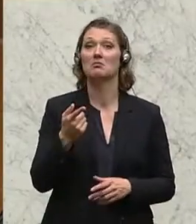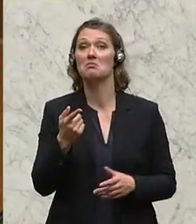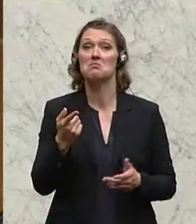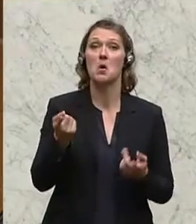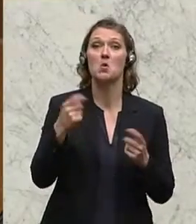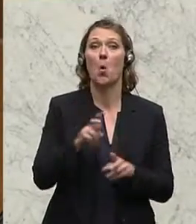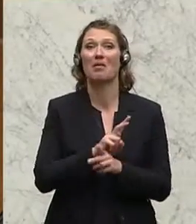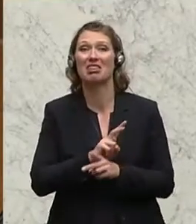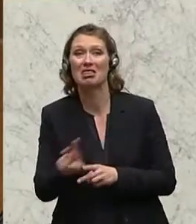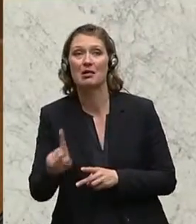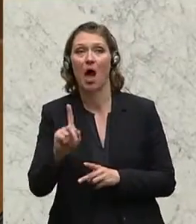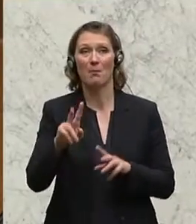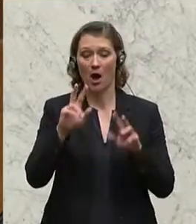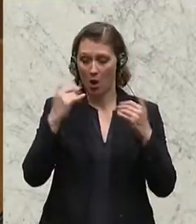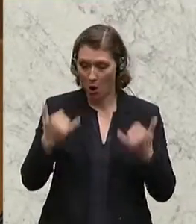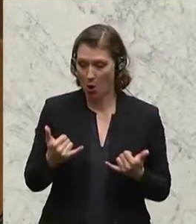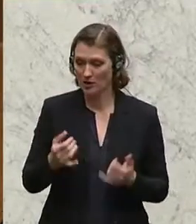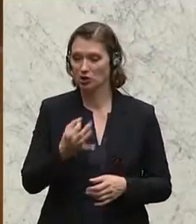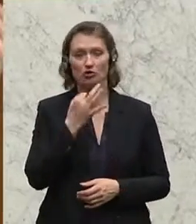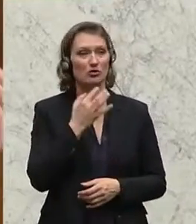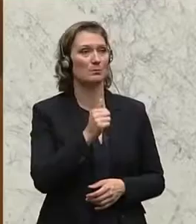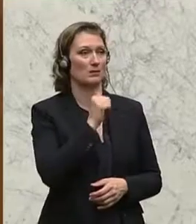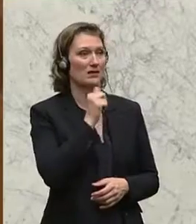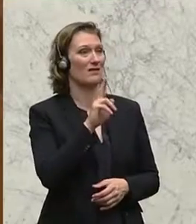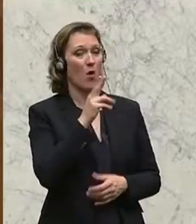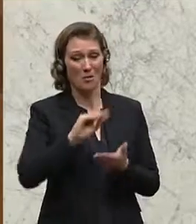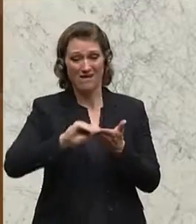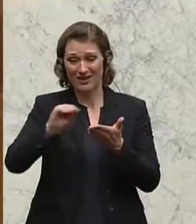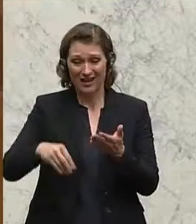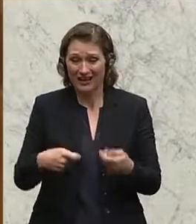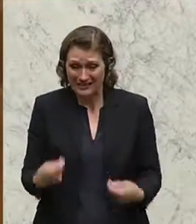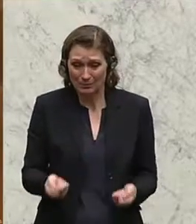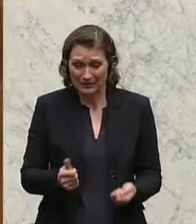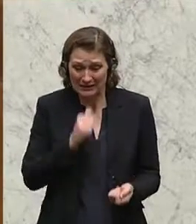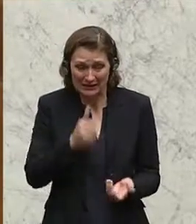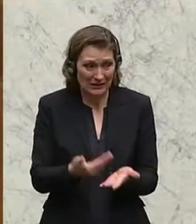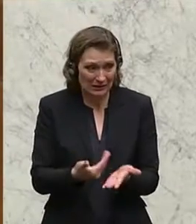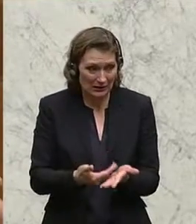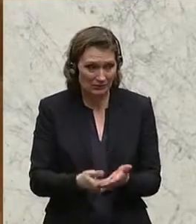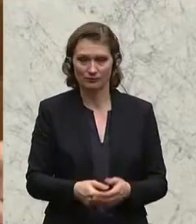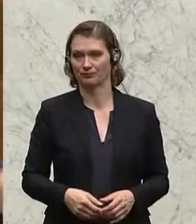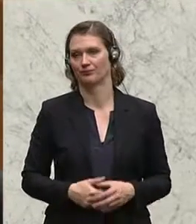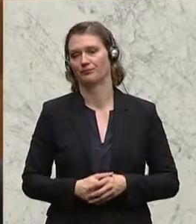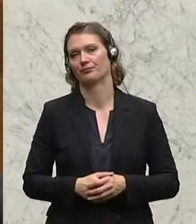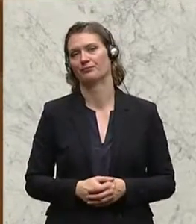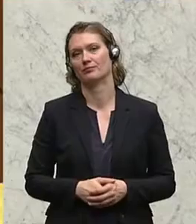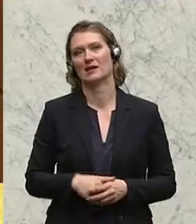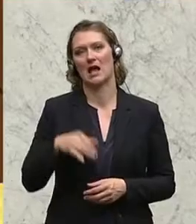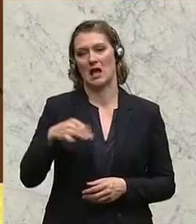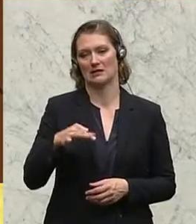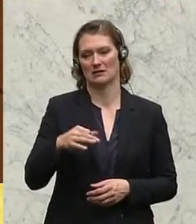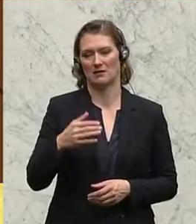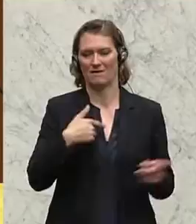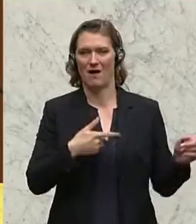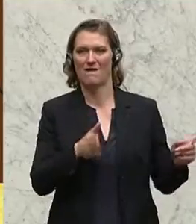nicht eintreten, aber Sie stimmen aus heutiger Sicht nicht, weil der Vertrag nicht existiert. Und das Einzige, was nämlich auch die Frau Kollegin